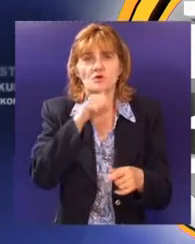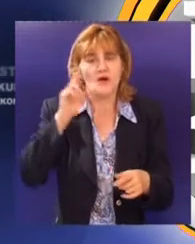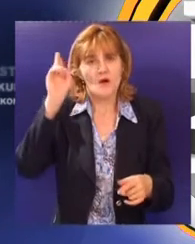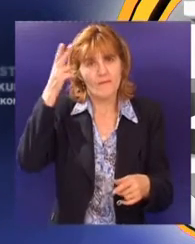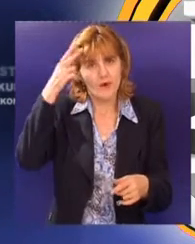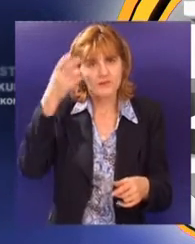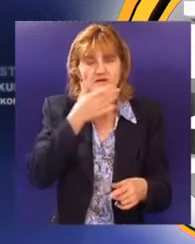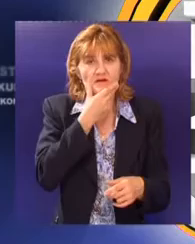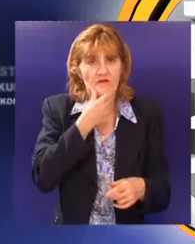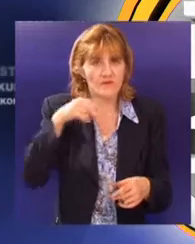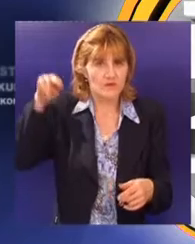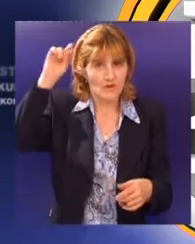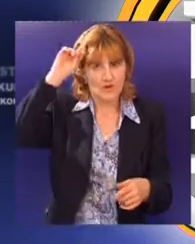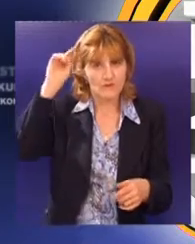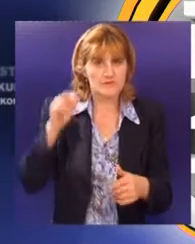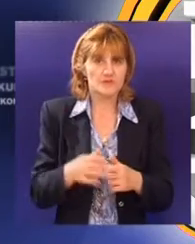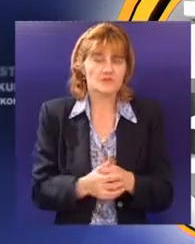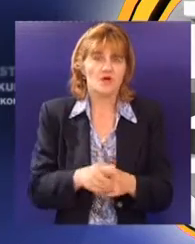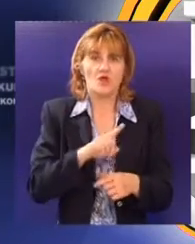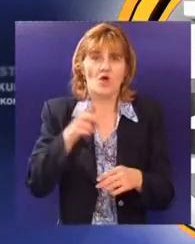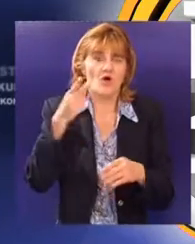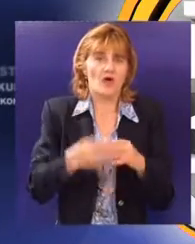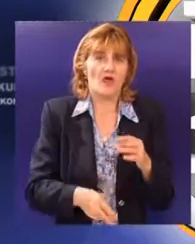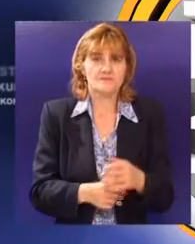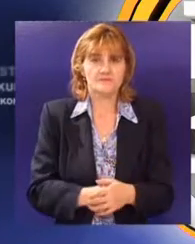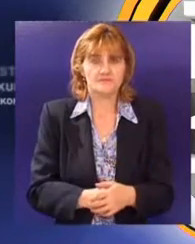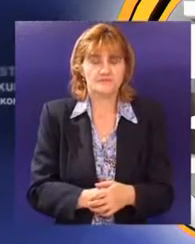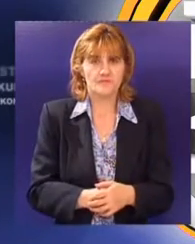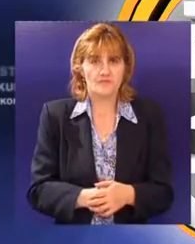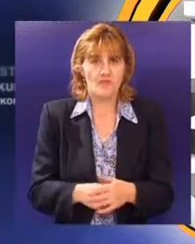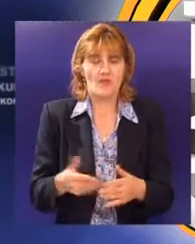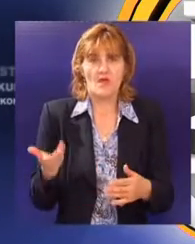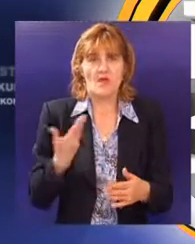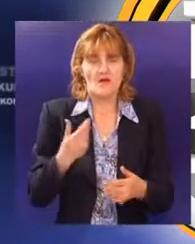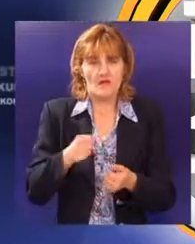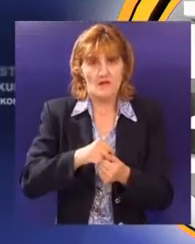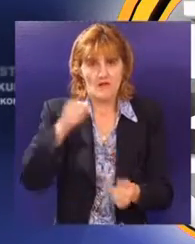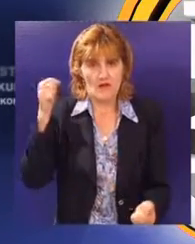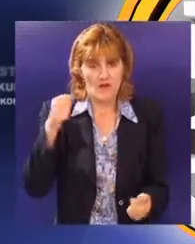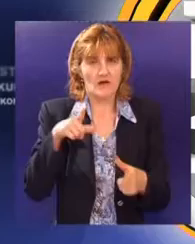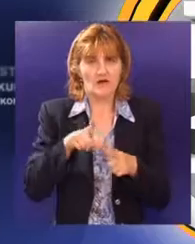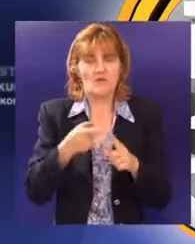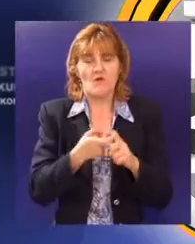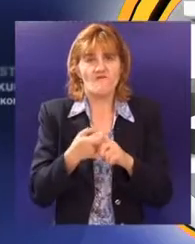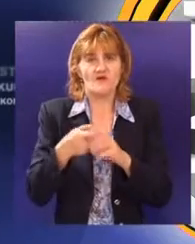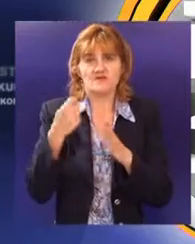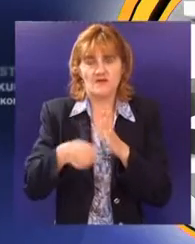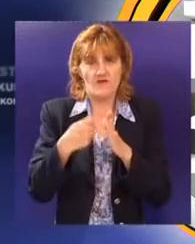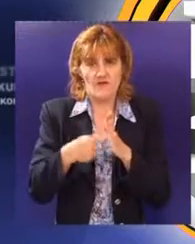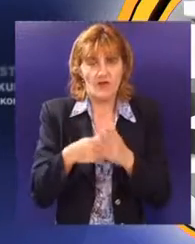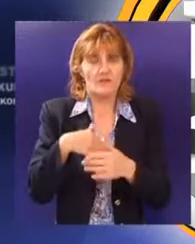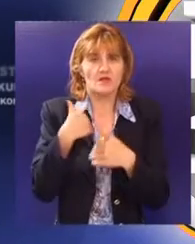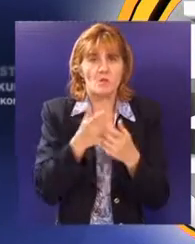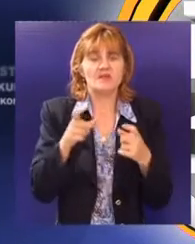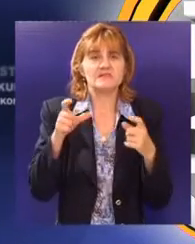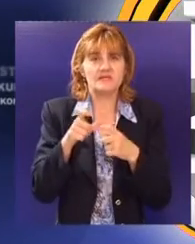pojava koja će nadam se ostati zabelažena do kraja sveta. Nagrada za doprinos u oblasti niskobudžetnog filmskog stvaralaštva dodeljena